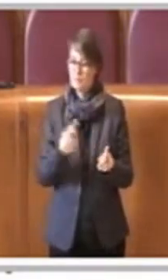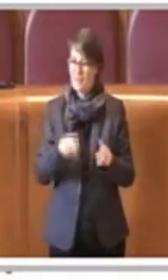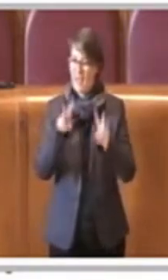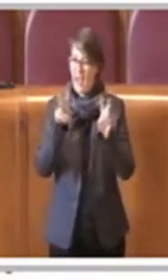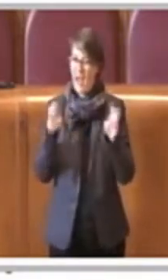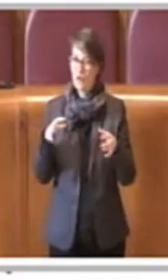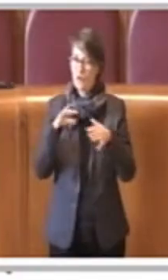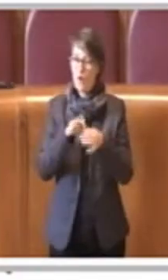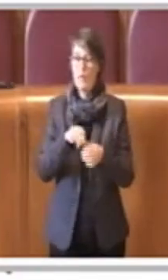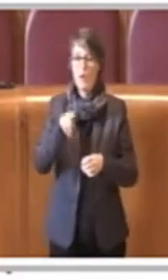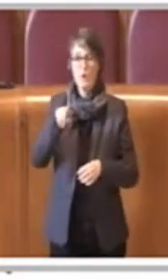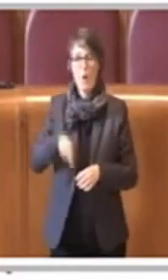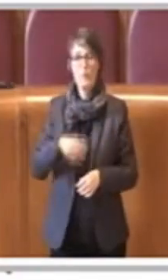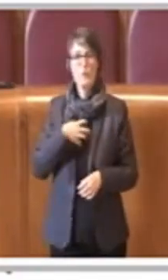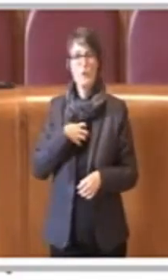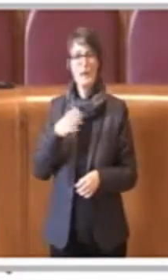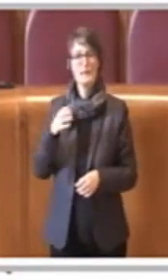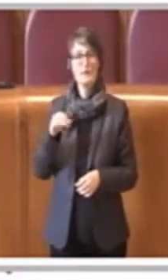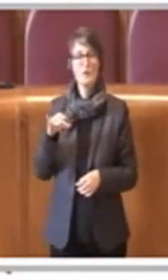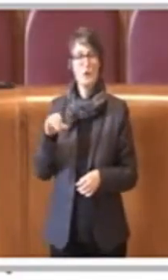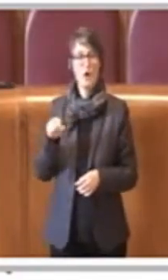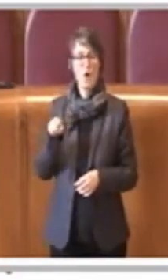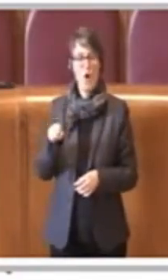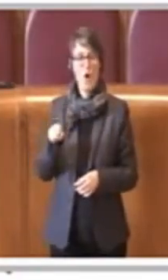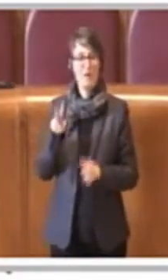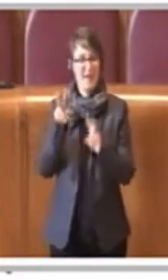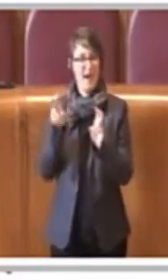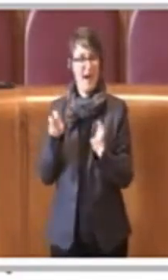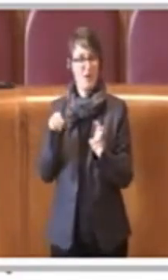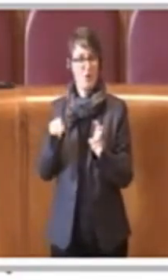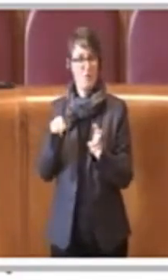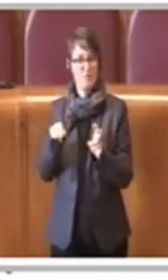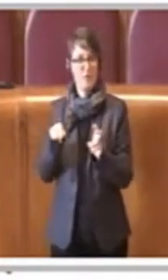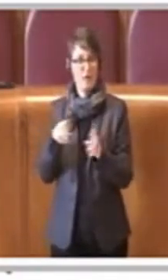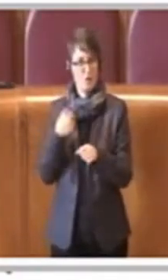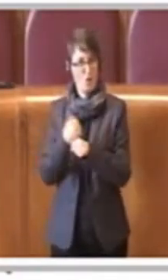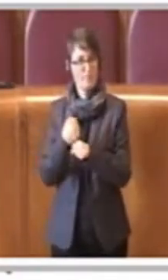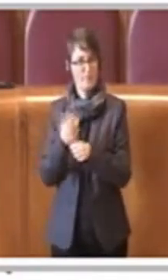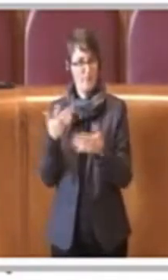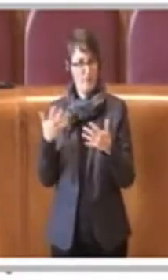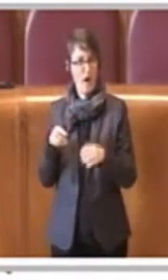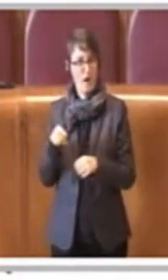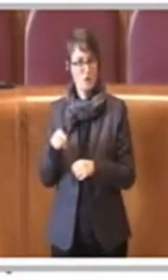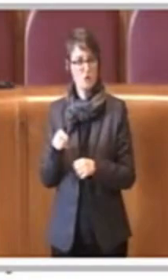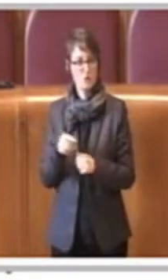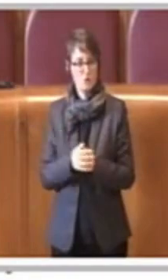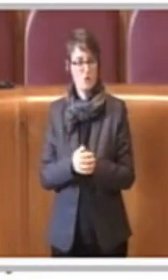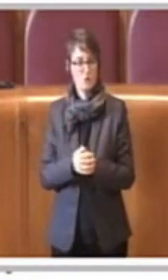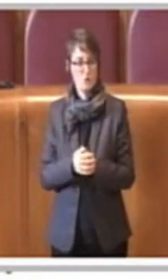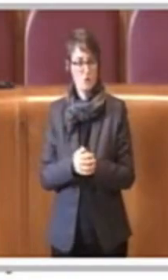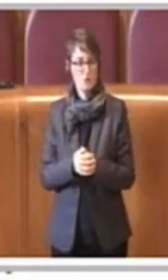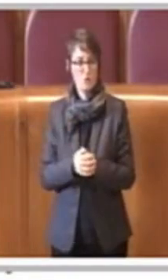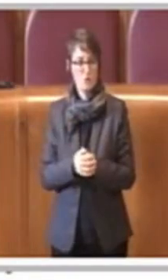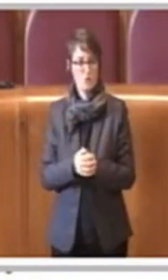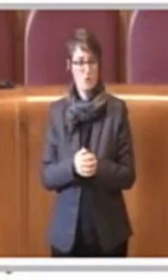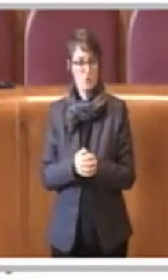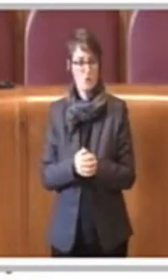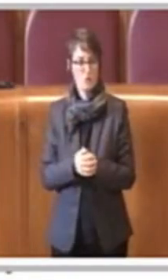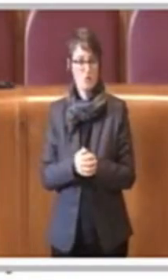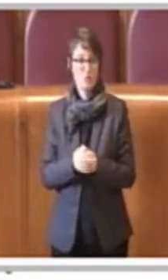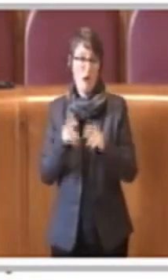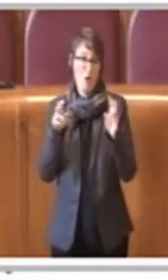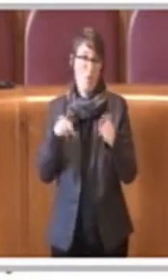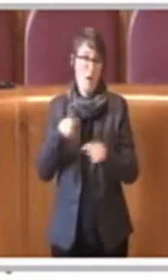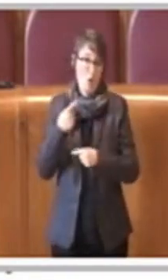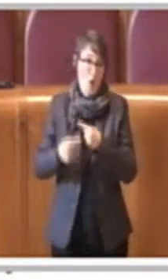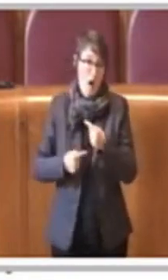Coglia su questo tema, tema ovviamente che ritiene anche oggi fondamentale e cruciale